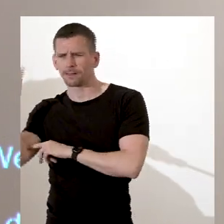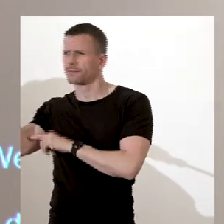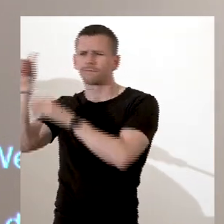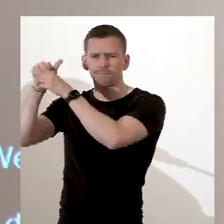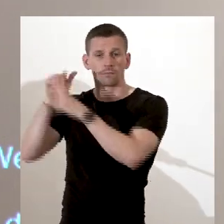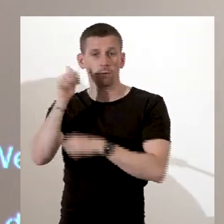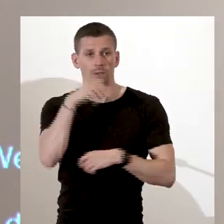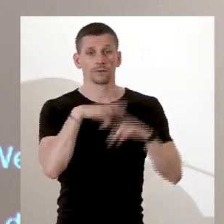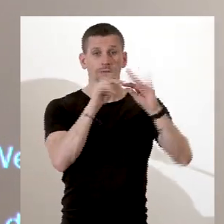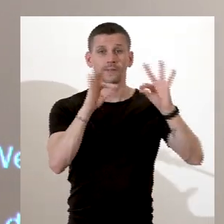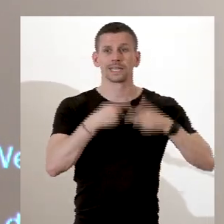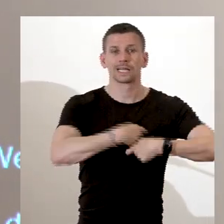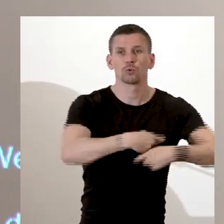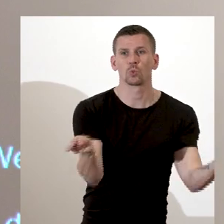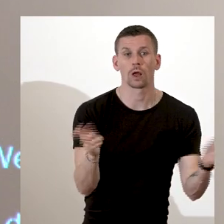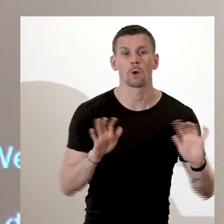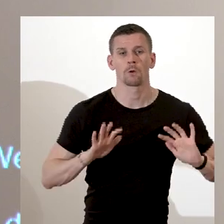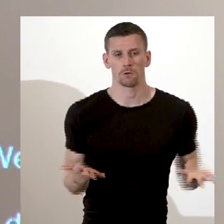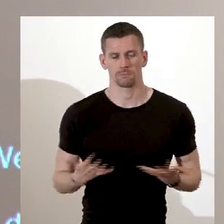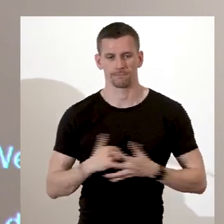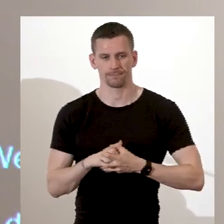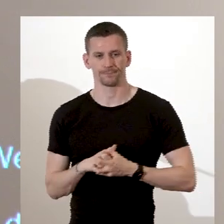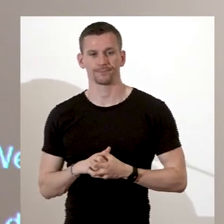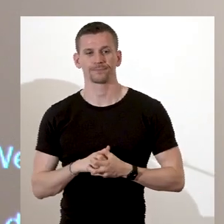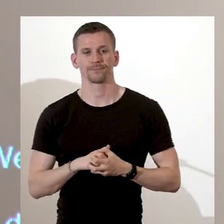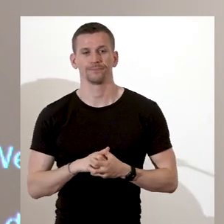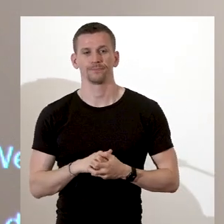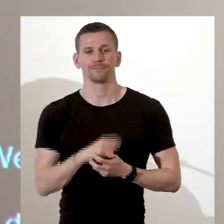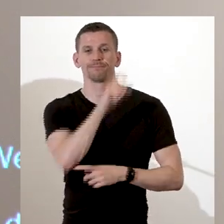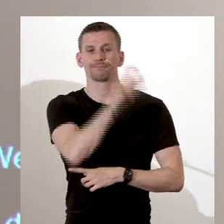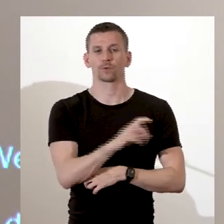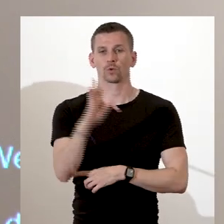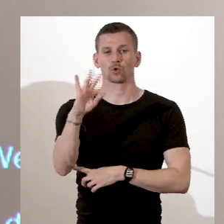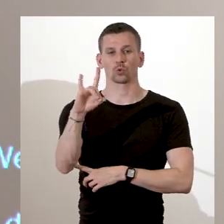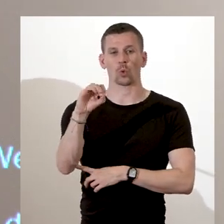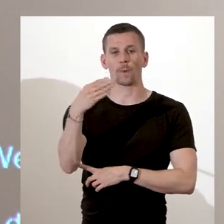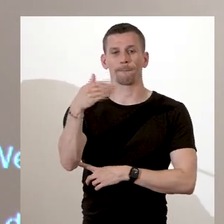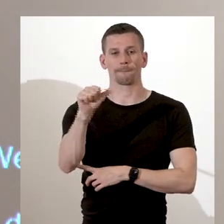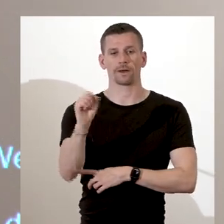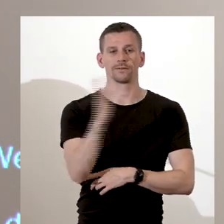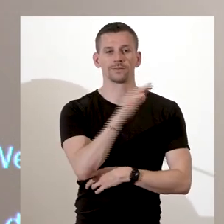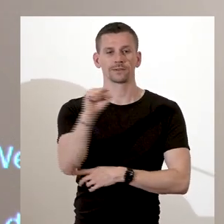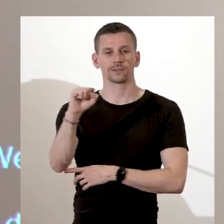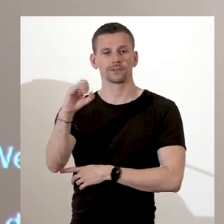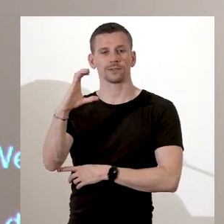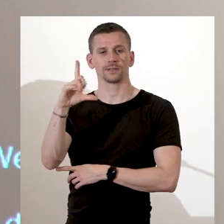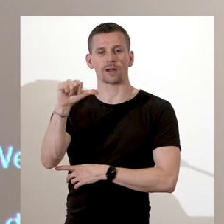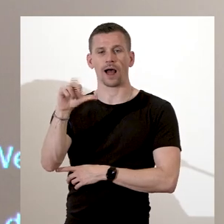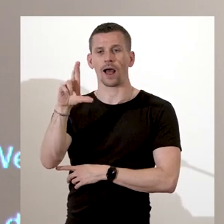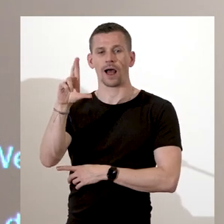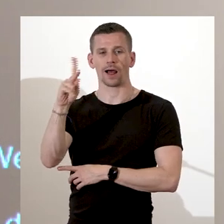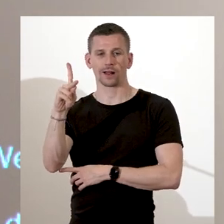faire par le biais de quelqu'un comme Thomas Clarkson. Thomas Clarkson qui est quelqu'un qui est relativement jeune à l'époque, s'est engagé dans ce mouvement-là,